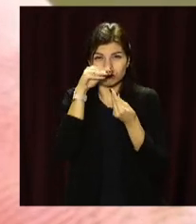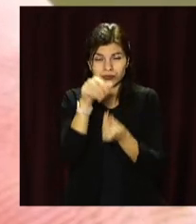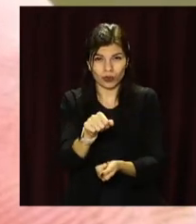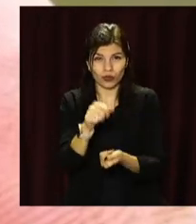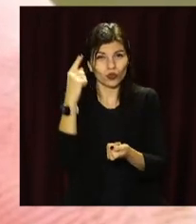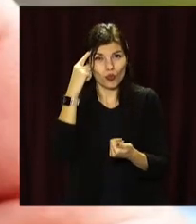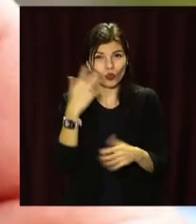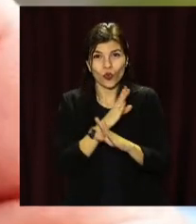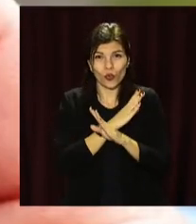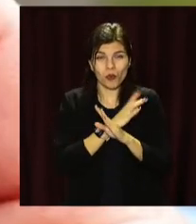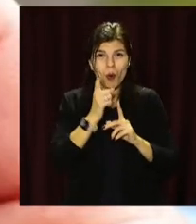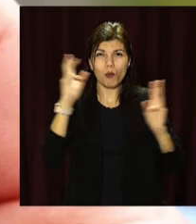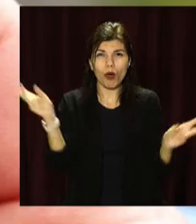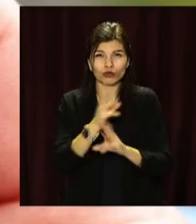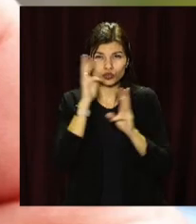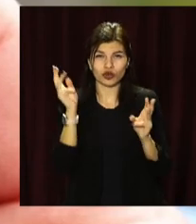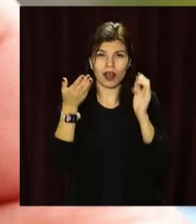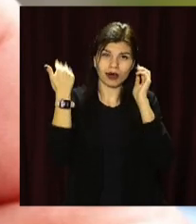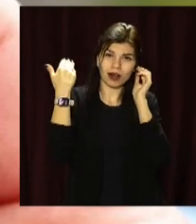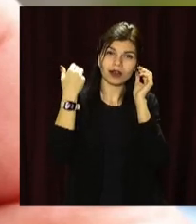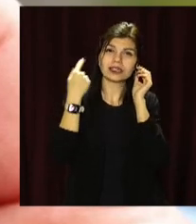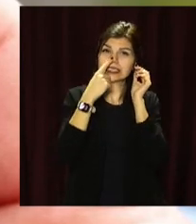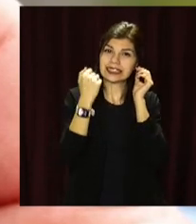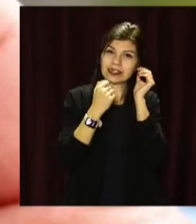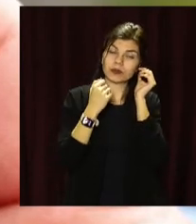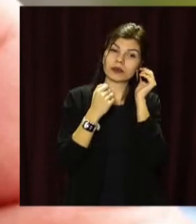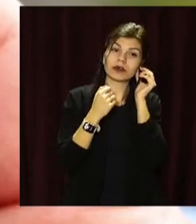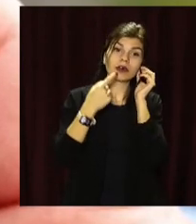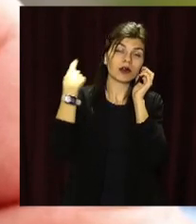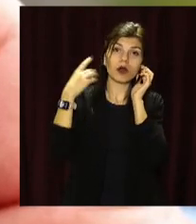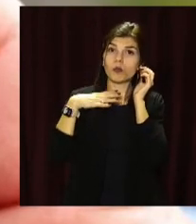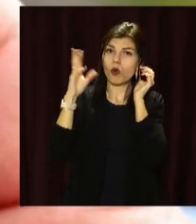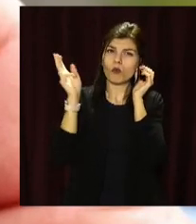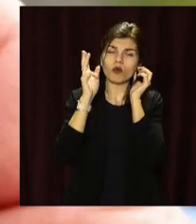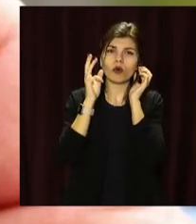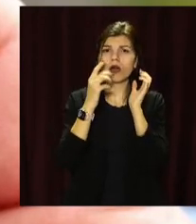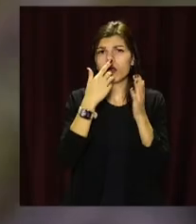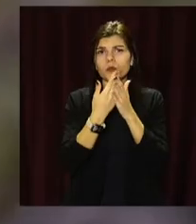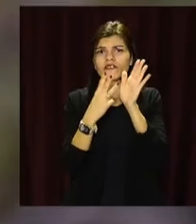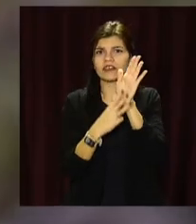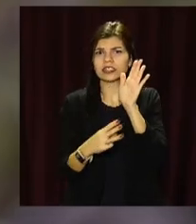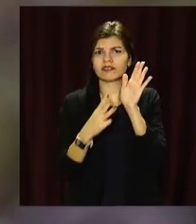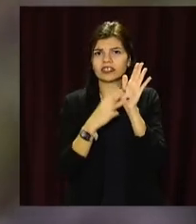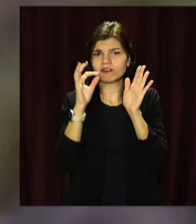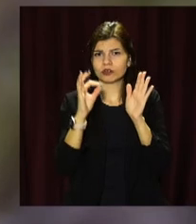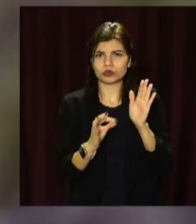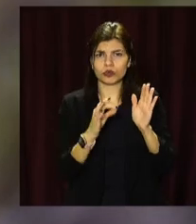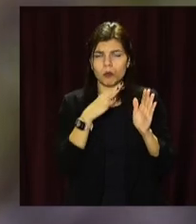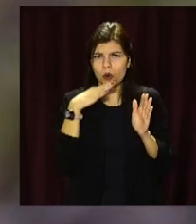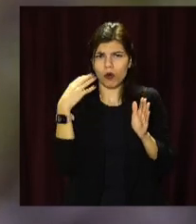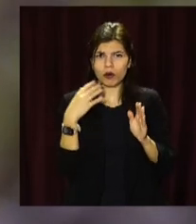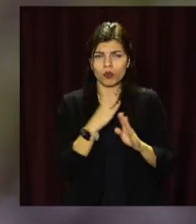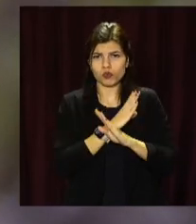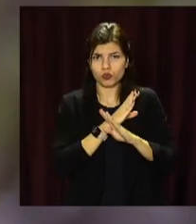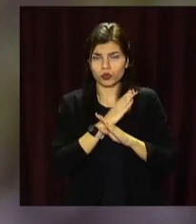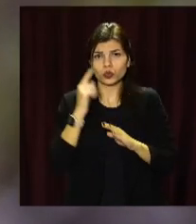масштабних лісових пожеж на континанті минулої зими. Тоді вогонь знищив майже 88% ареалу проживання